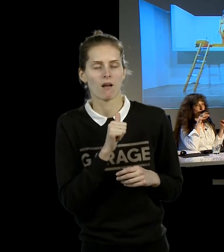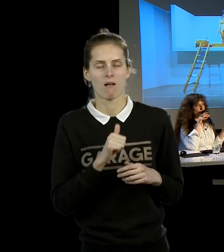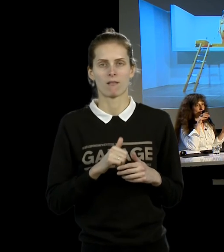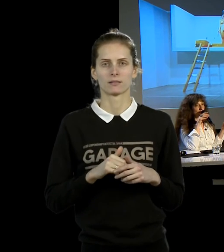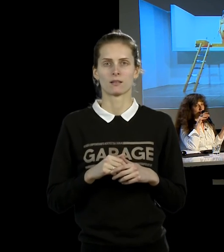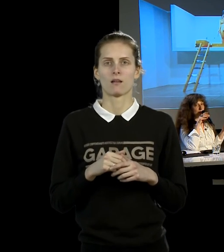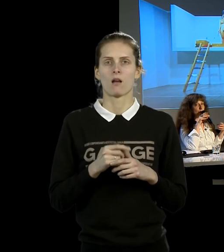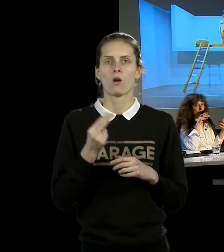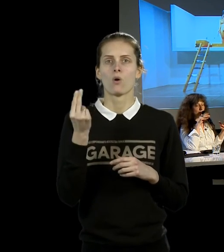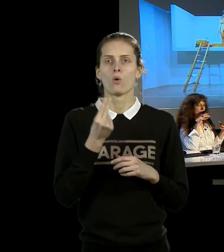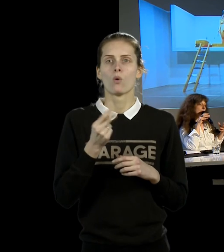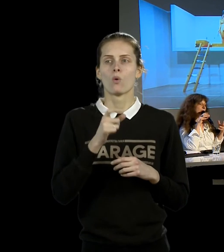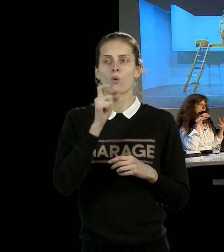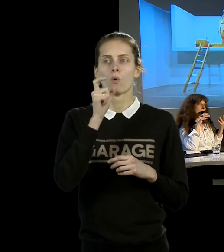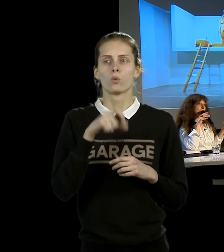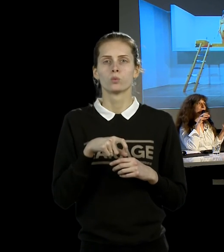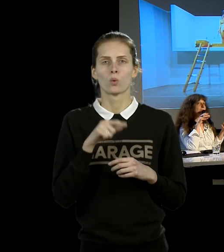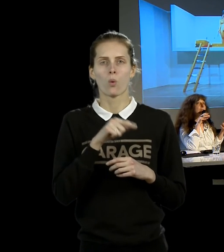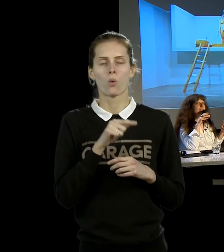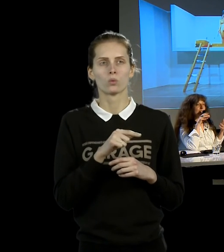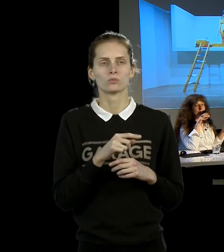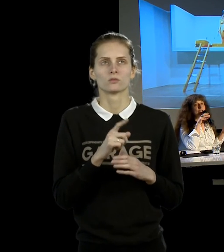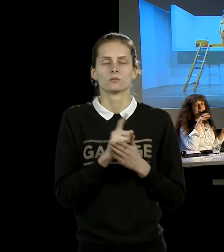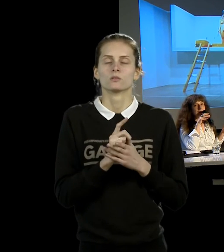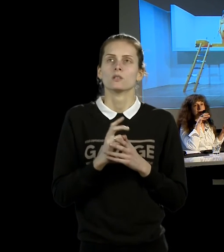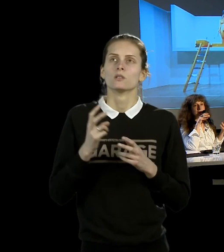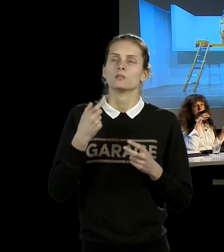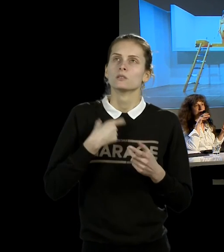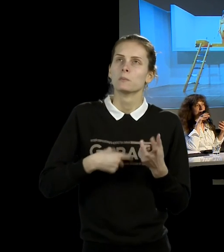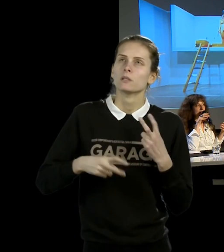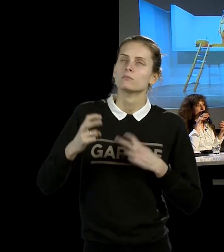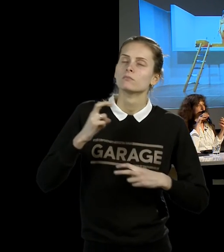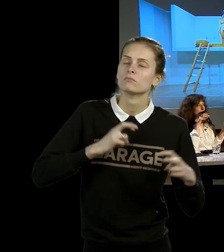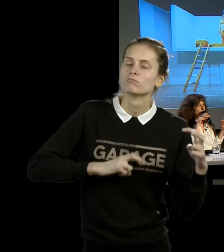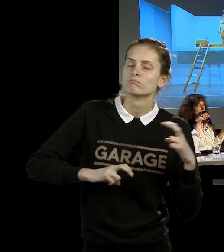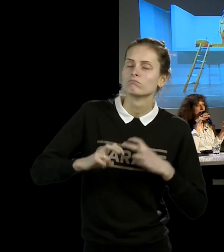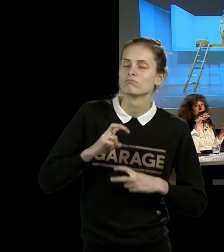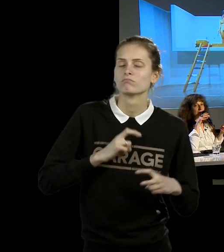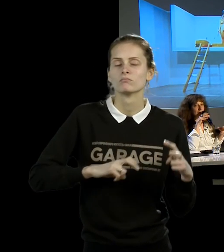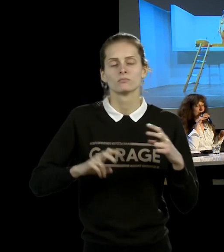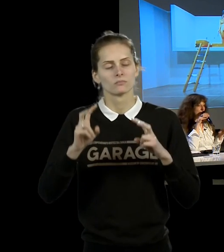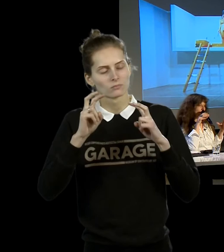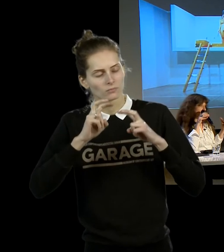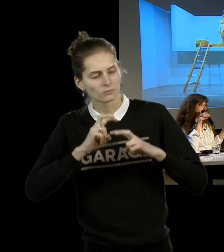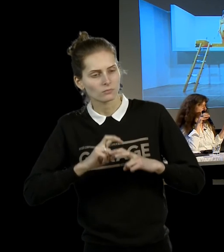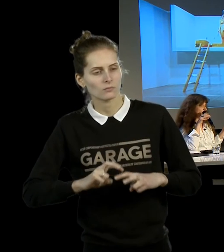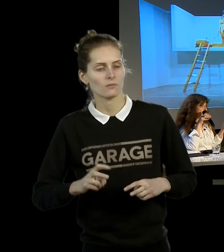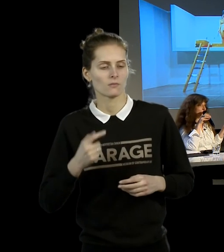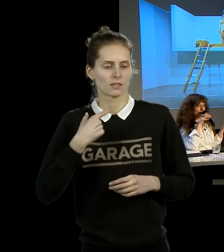где художник в своих поисках каких-то очищения или самоиспытания одновременно оказывается